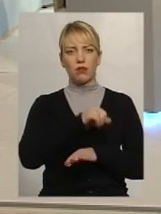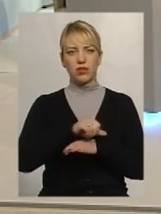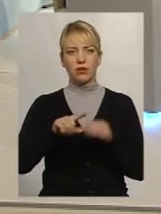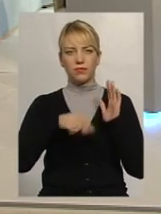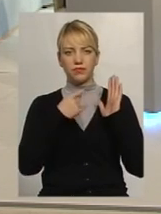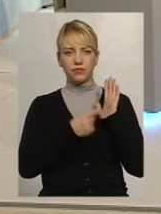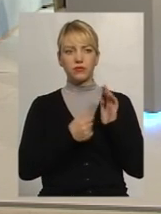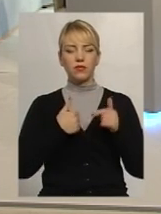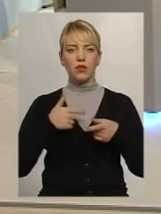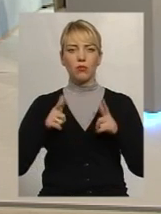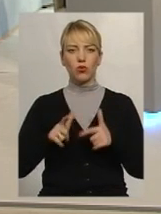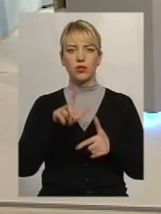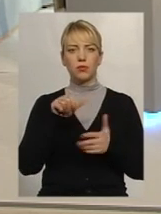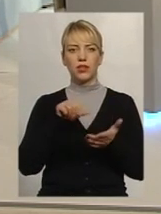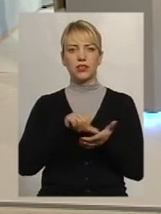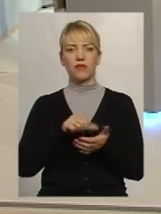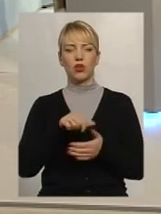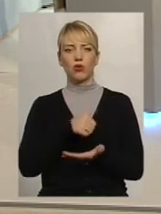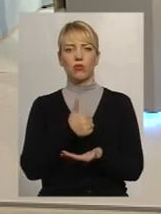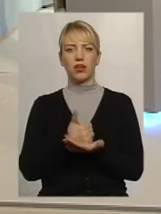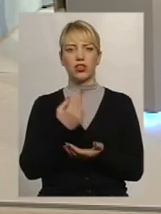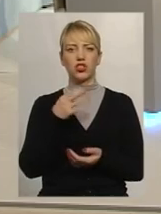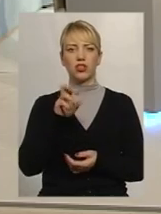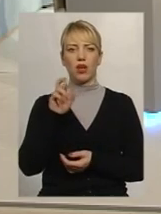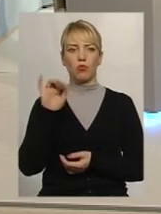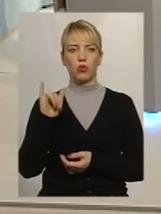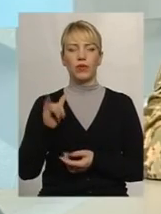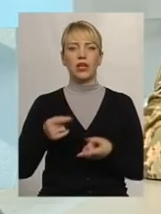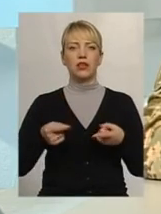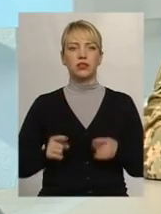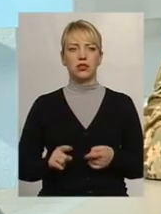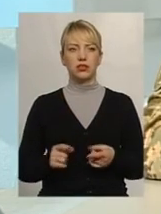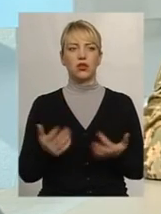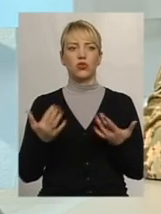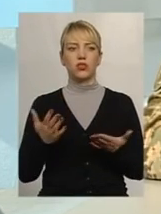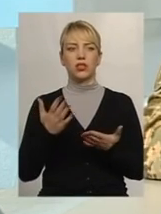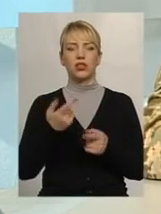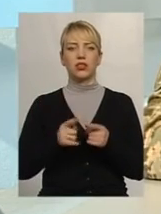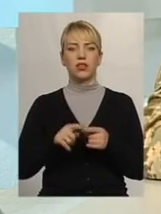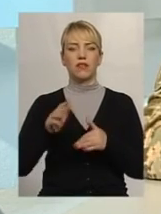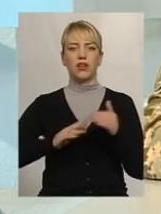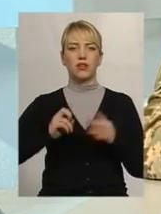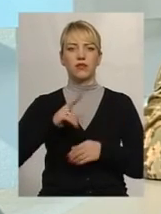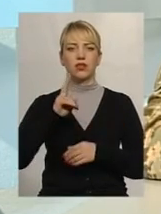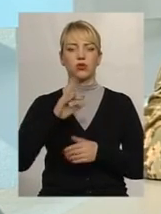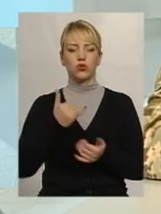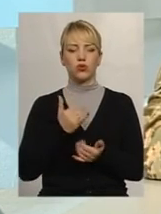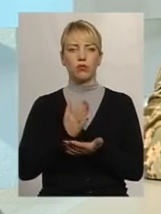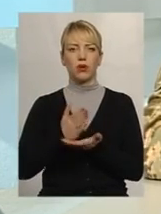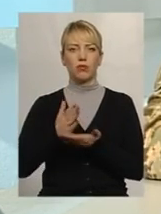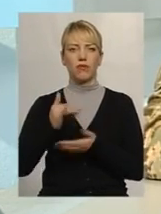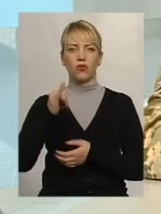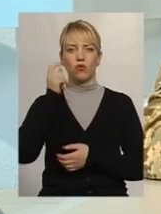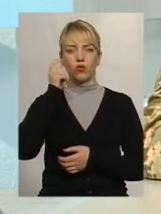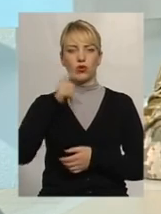погоджуюся з представником Генштабу, дійсно, оскільки ті фахівці, які сьогодні перебувають в Україні,